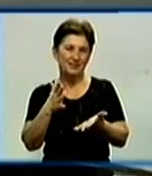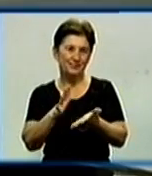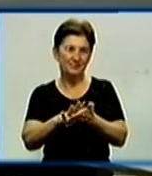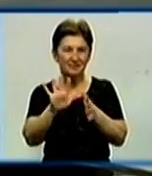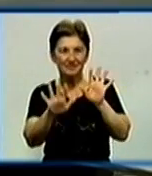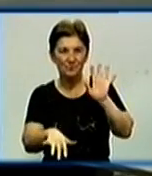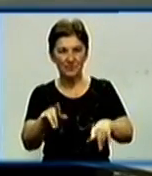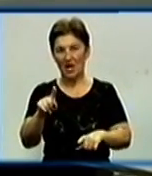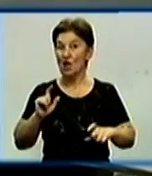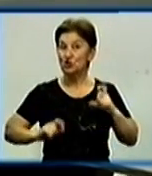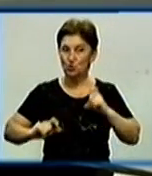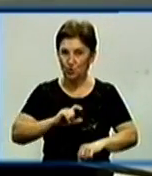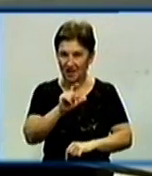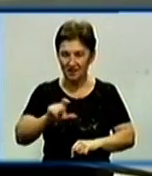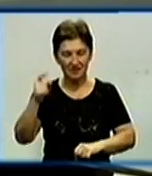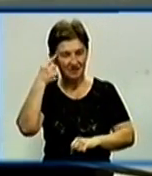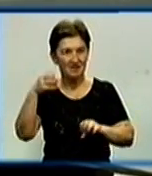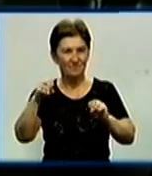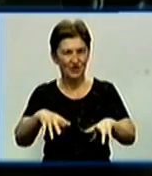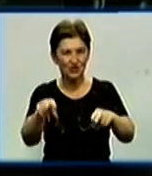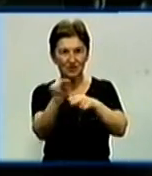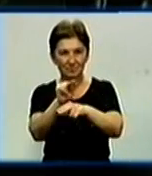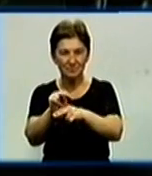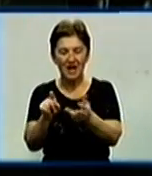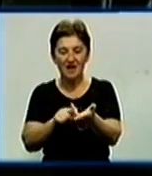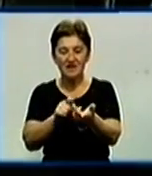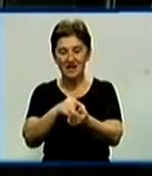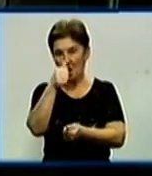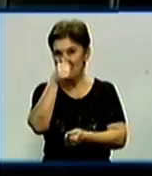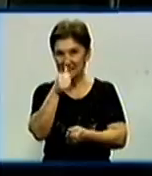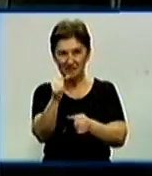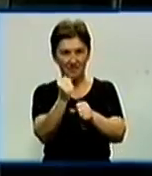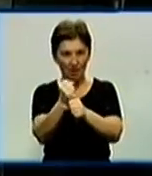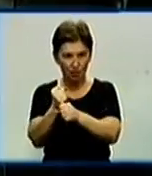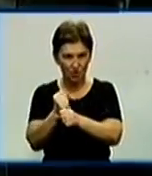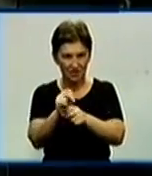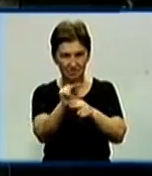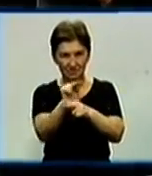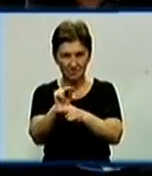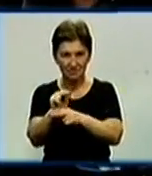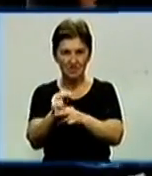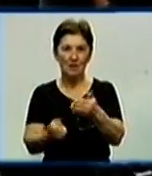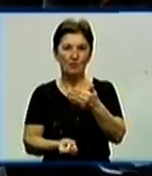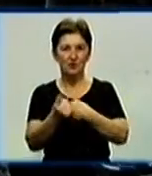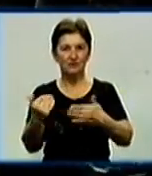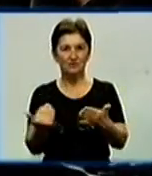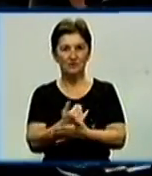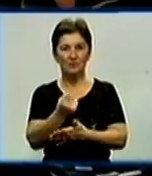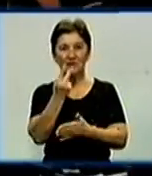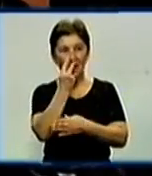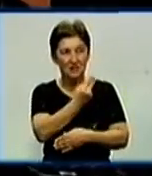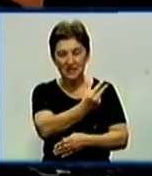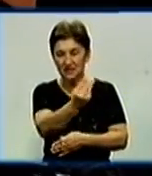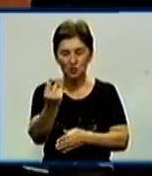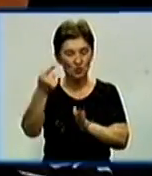Студенти вирішили привести його до ладу. Після кількох місяців роботи Ан-24 отримав друге життя. Тепер зазирнути всередину